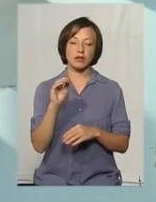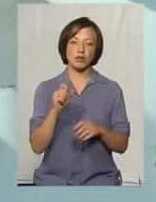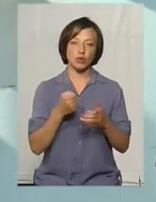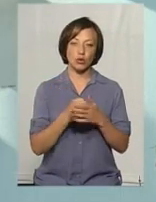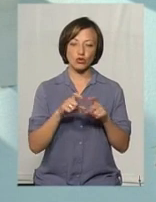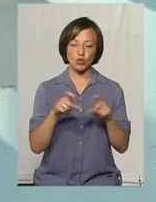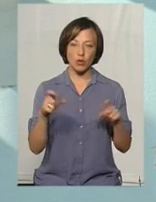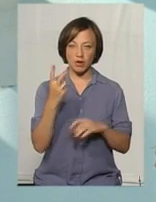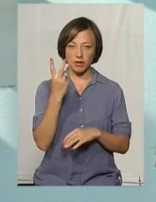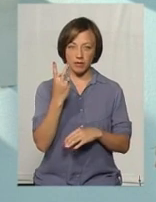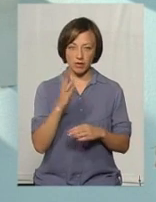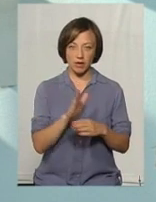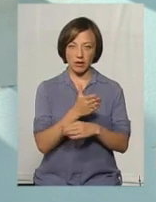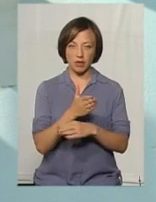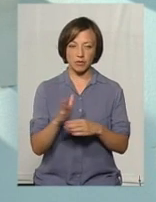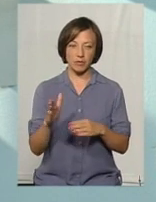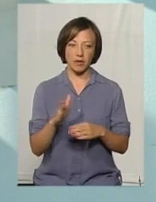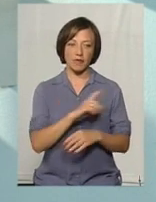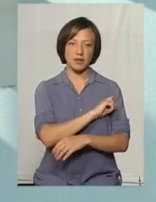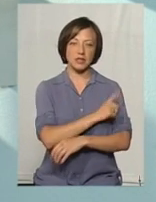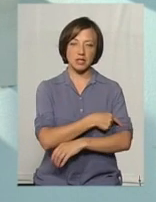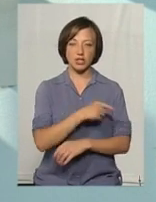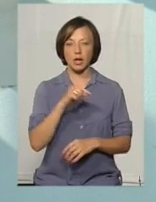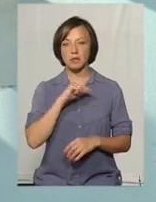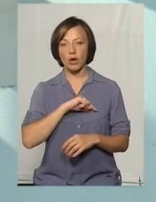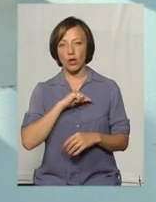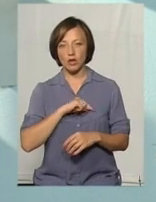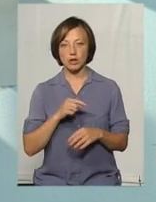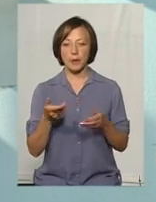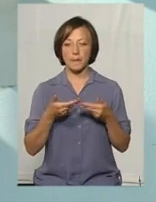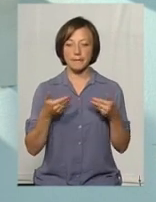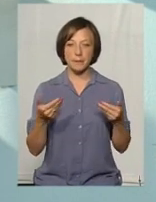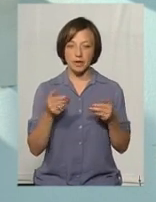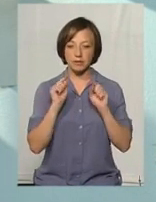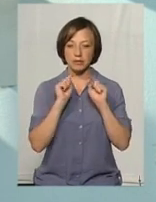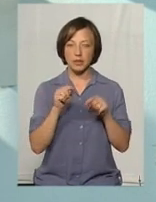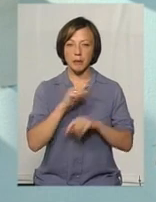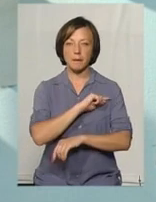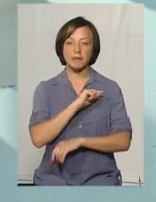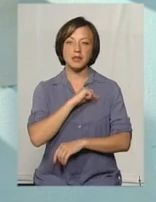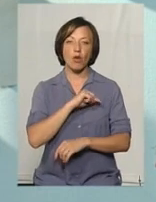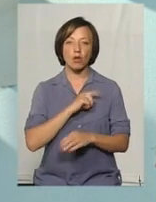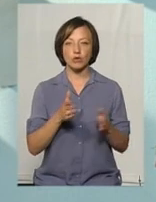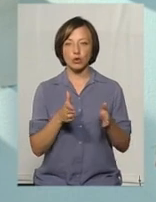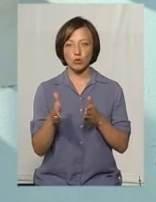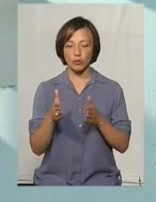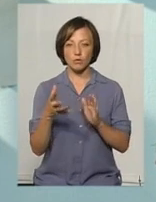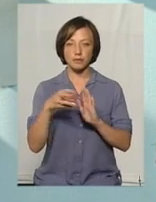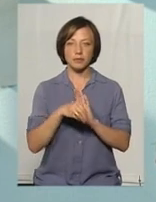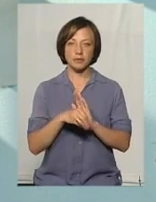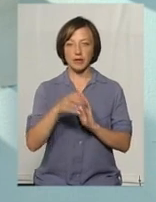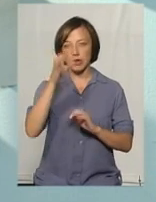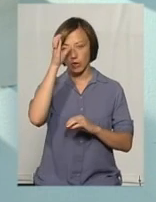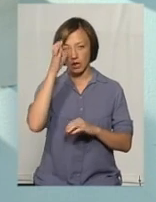дві готовності – це фізична і психологічна. Ми саме аспект робимо на психологічній готовності, яка складається з